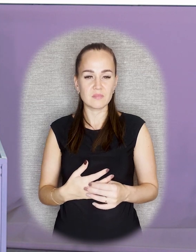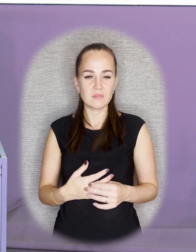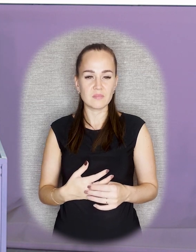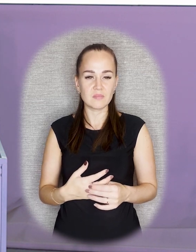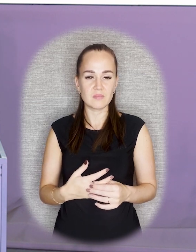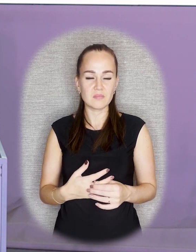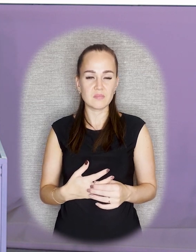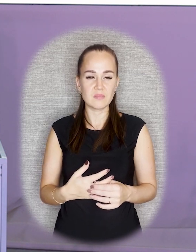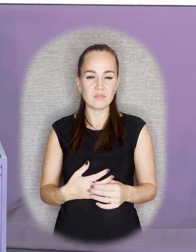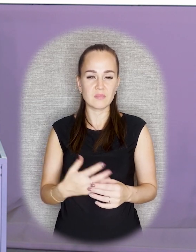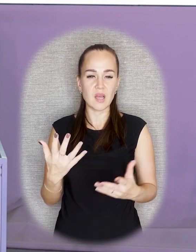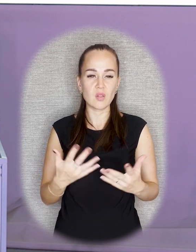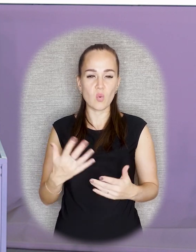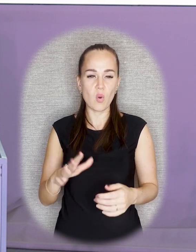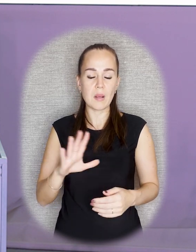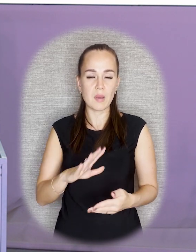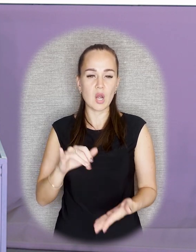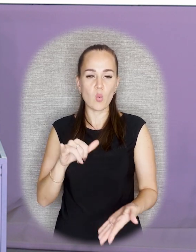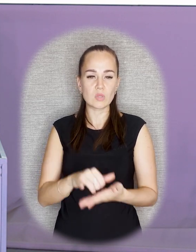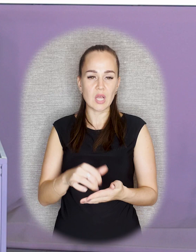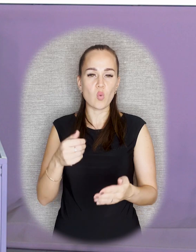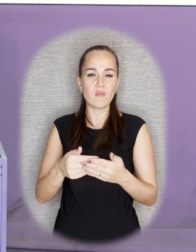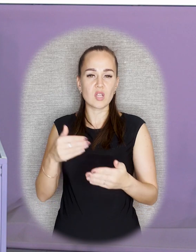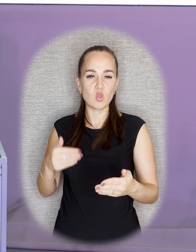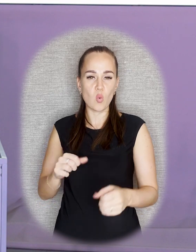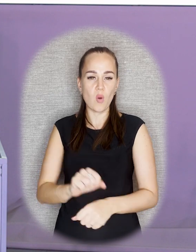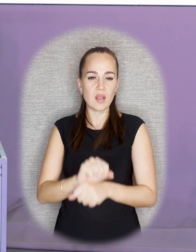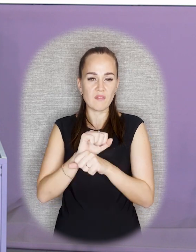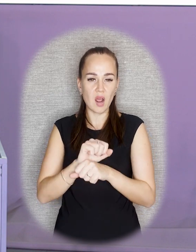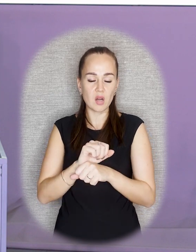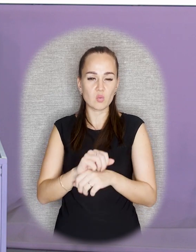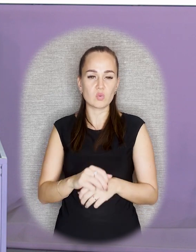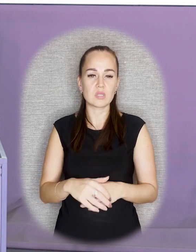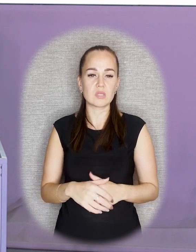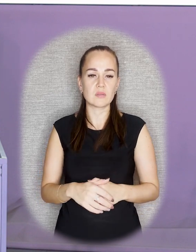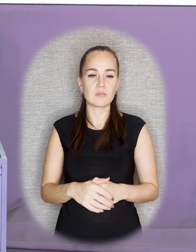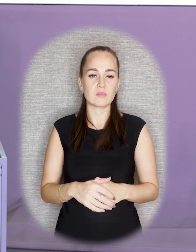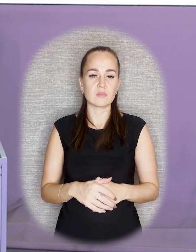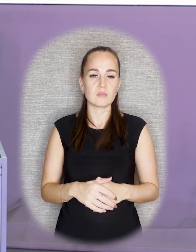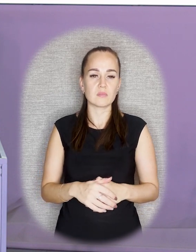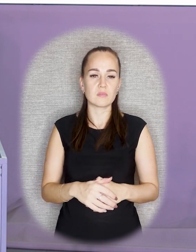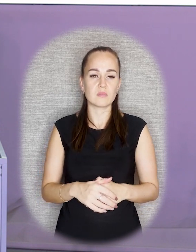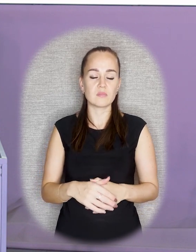Некоторые исторические памятники, которые были установлены до революции, они были замещены революционными.